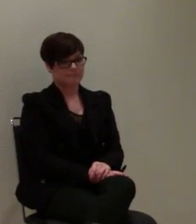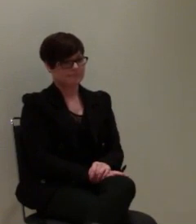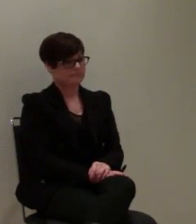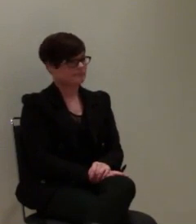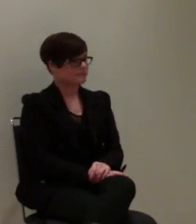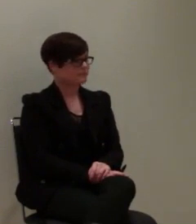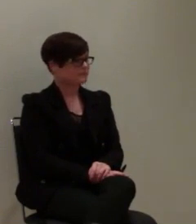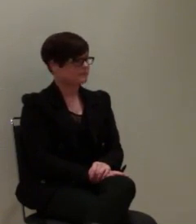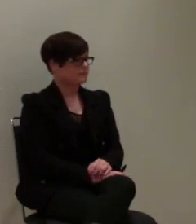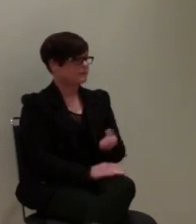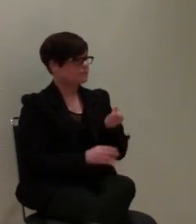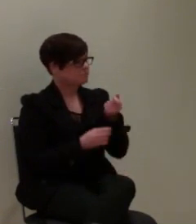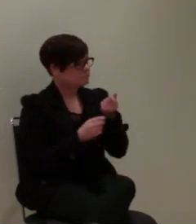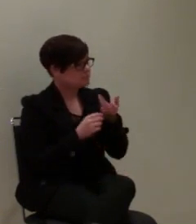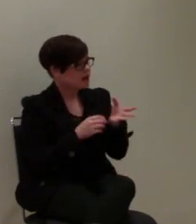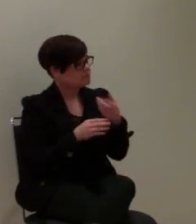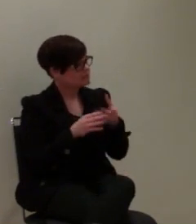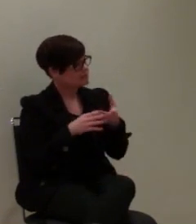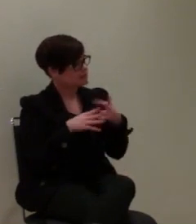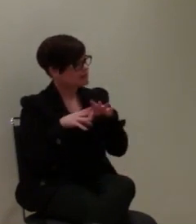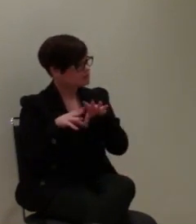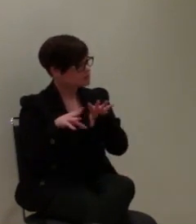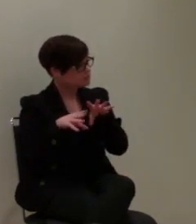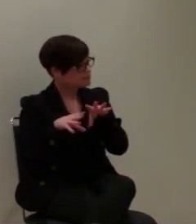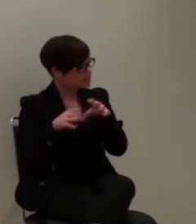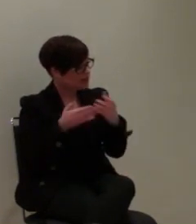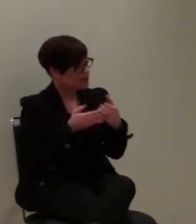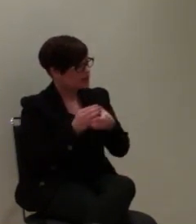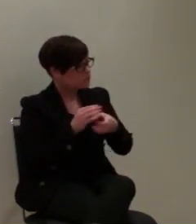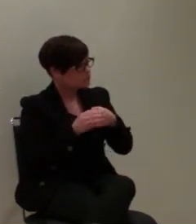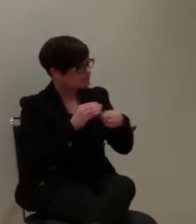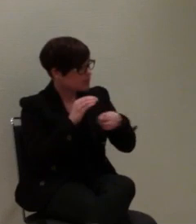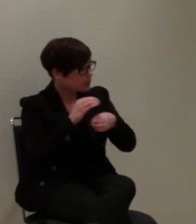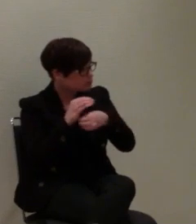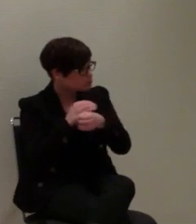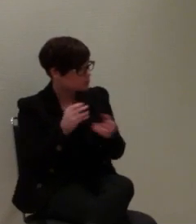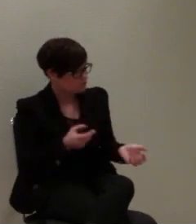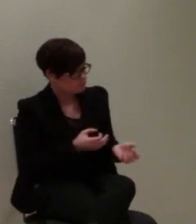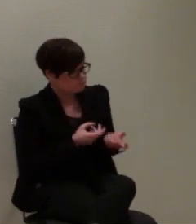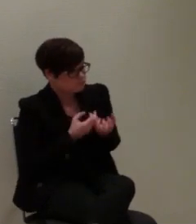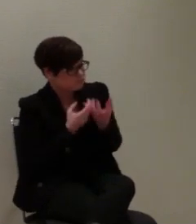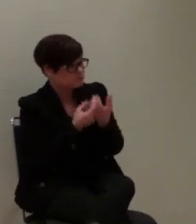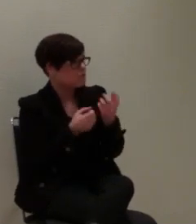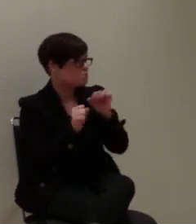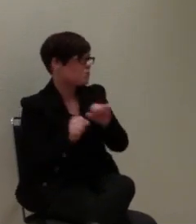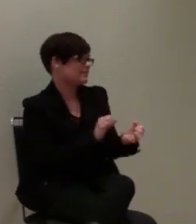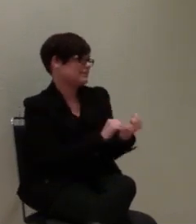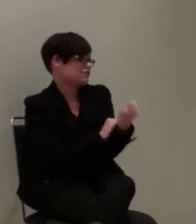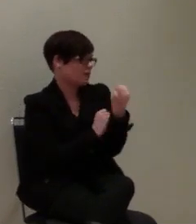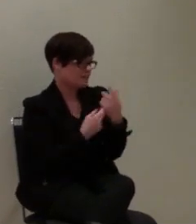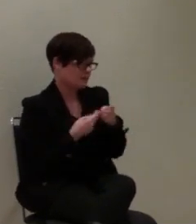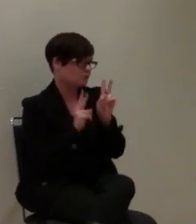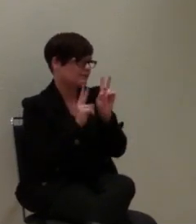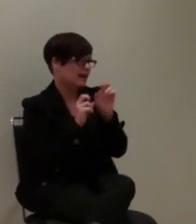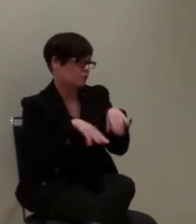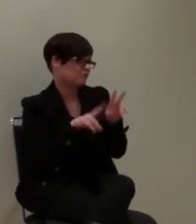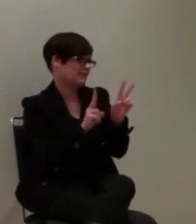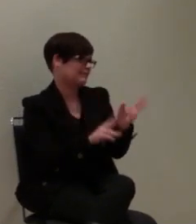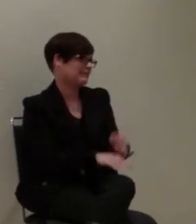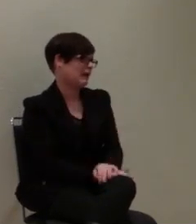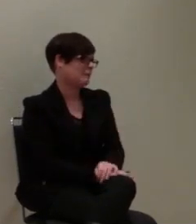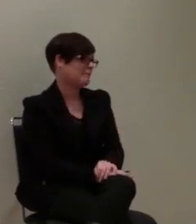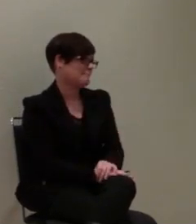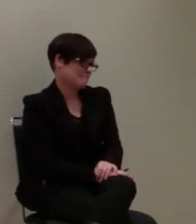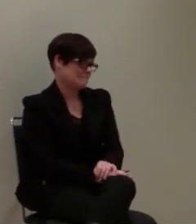an Ressourcen dazu aufgebracht, um das eben realisieren zu können in der Form, dass wir dann möglichst stabilis und ausfallsicheres